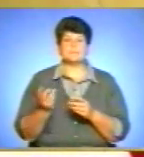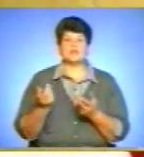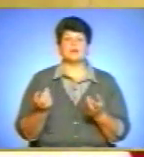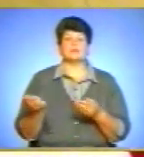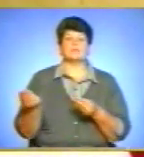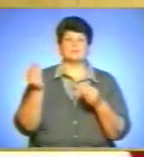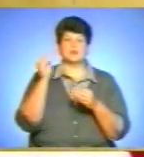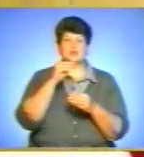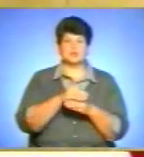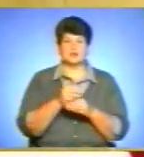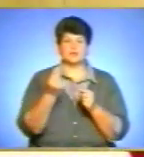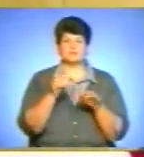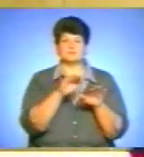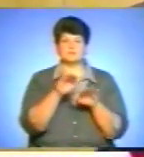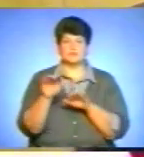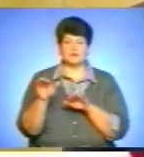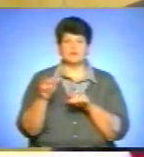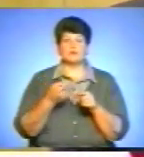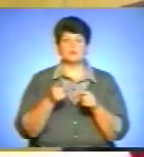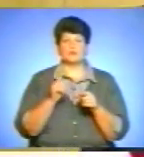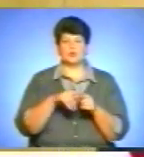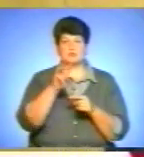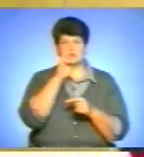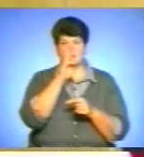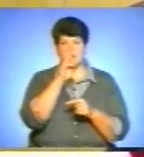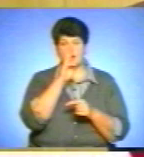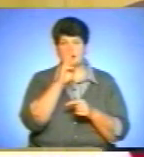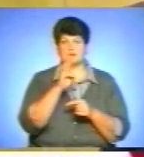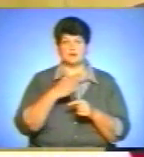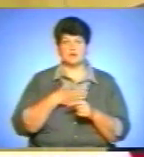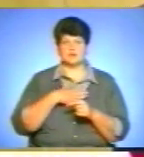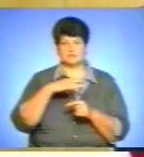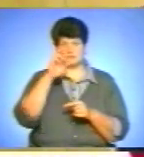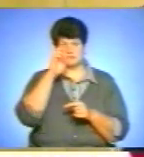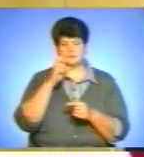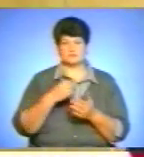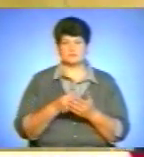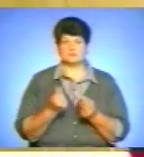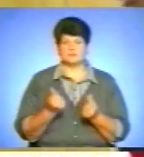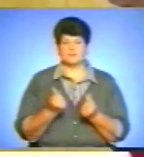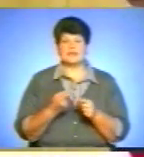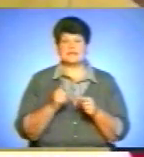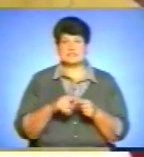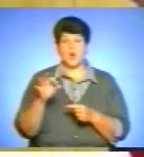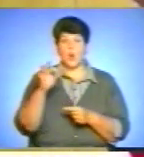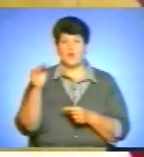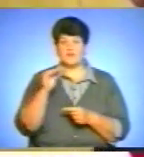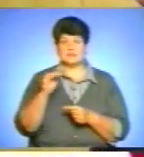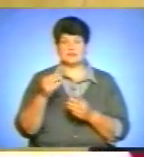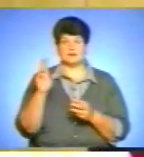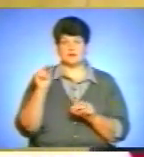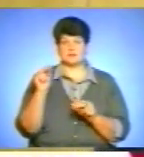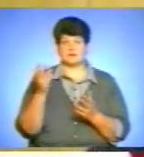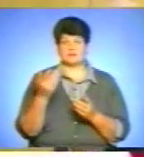вирівнювання по заробітній платі нашим бюджетникам. Це є офіційні цифри. Це і